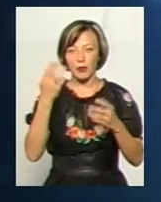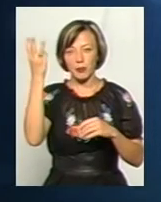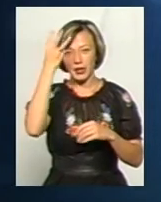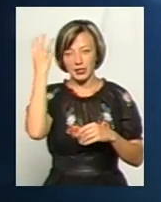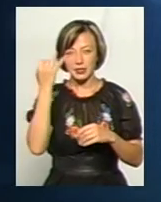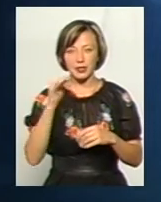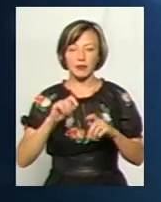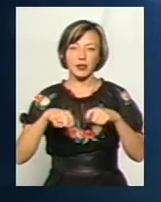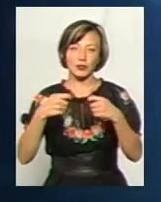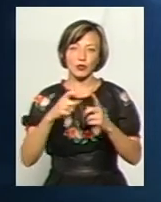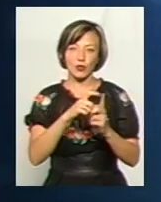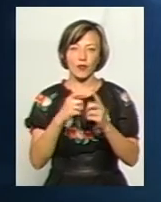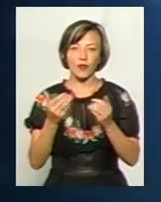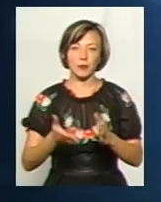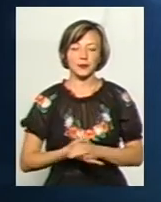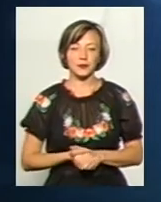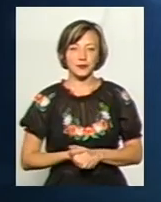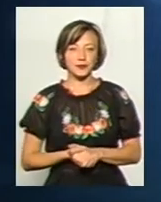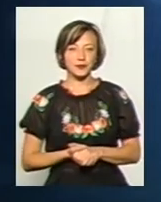Хмельницький, і передаємо слово вам.